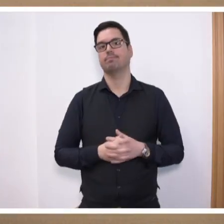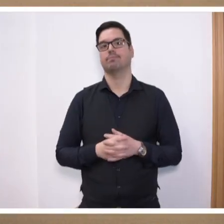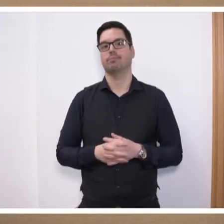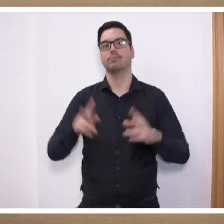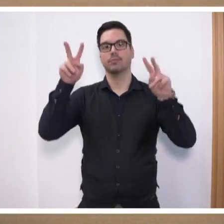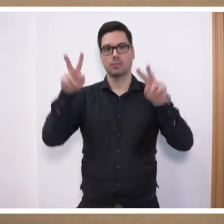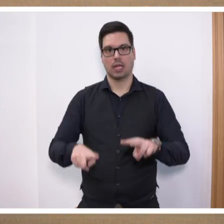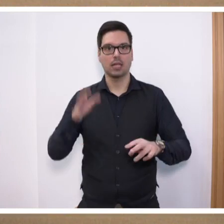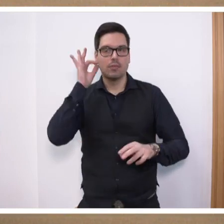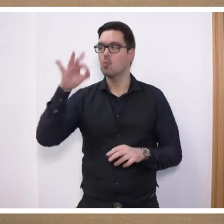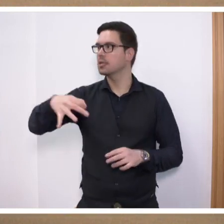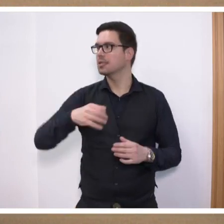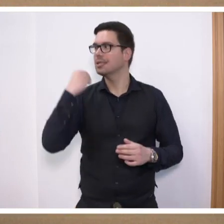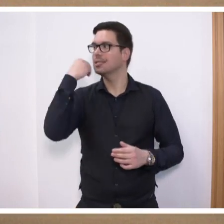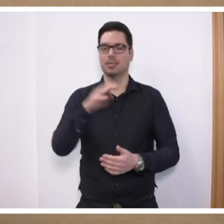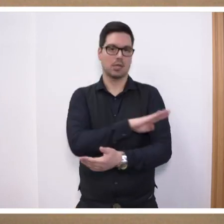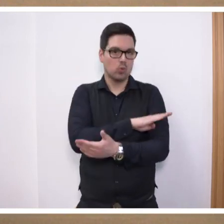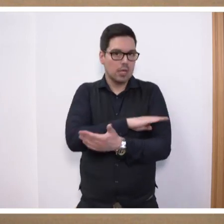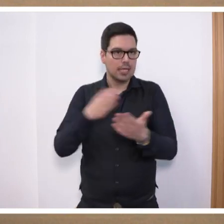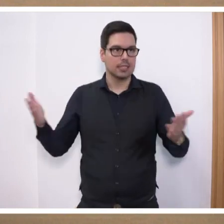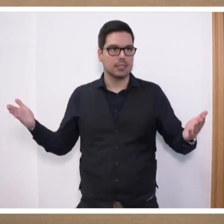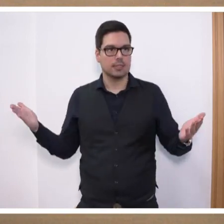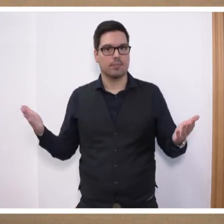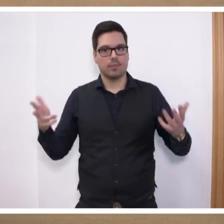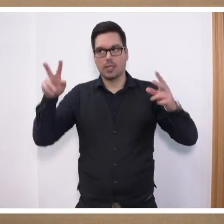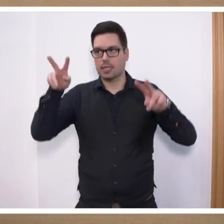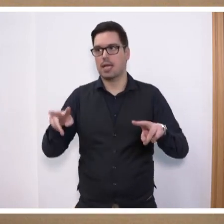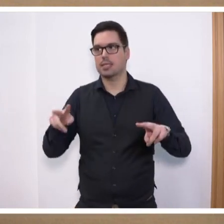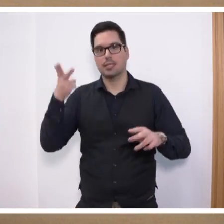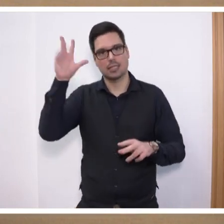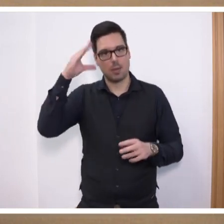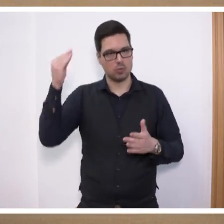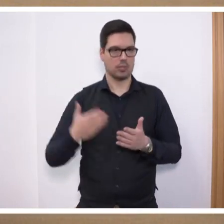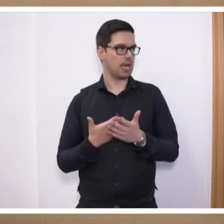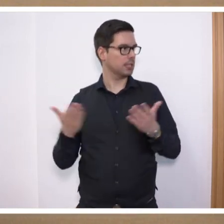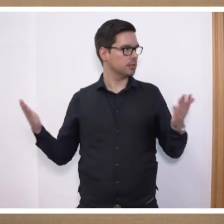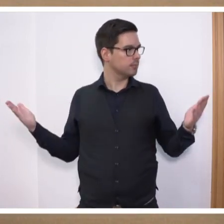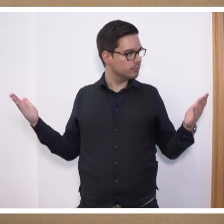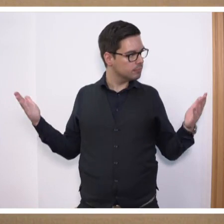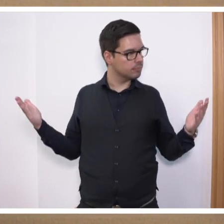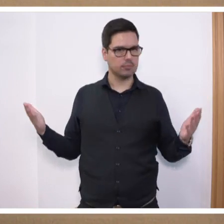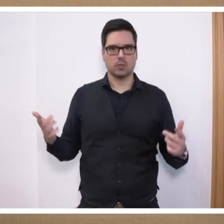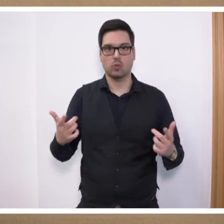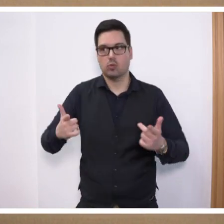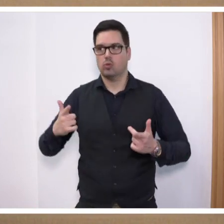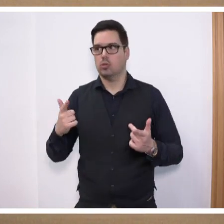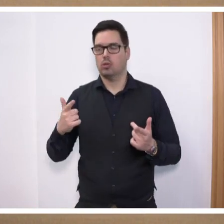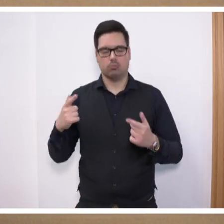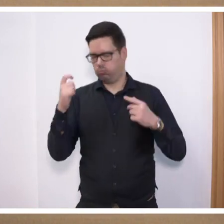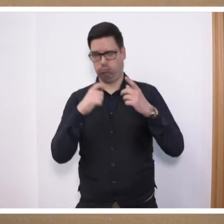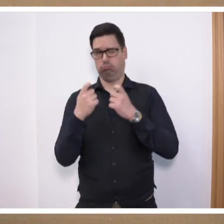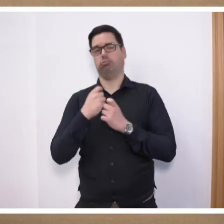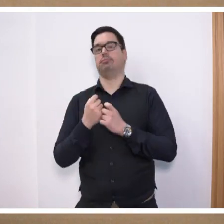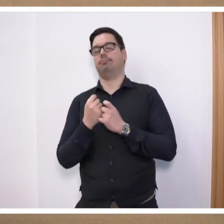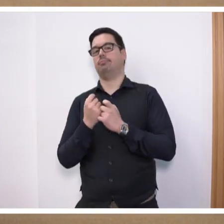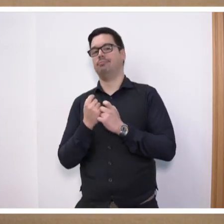Sehr geehrte Frau Präsidentin, liebe Kolleginnen und Kollegen, sehr geehrte Damen und Herren. Ich bin schon etwas irritiert,